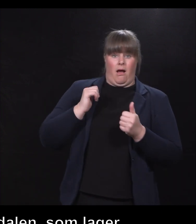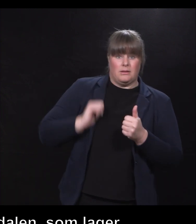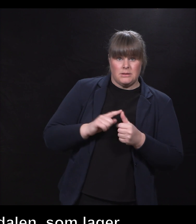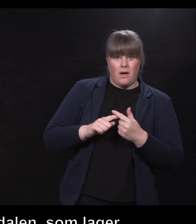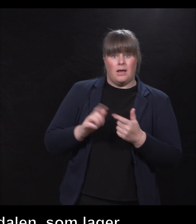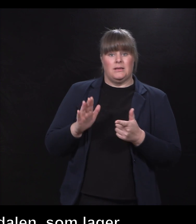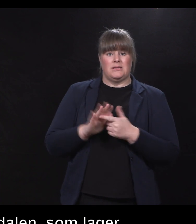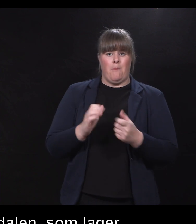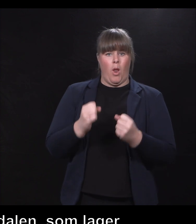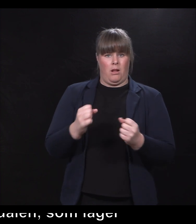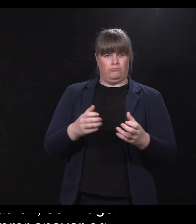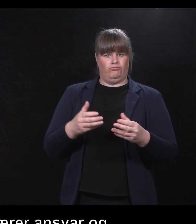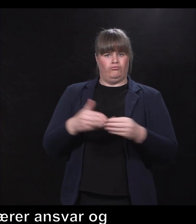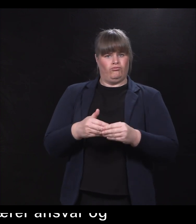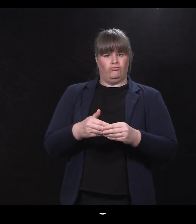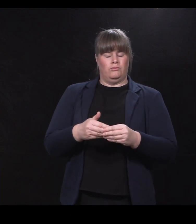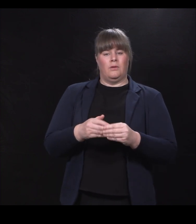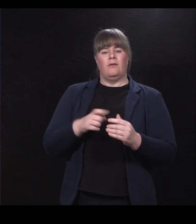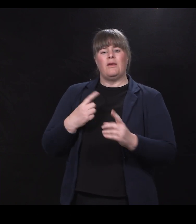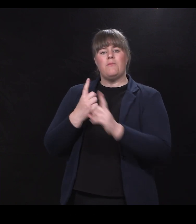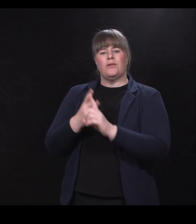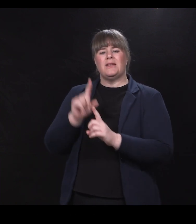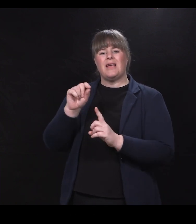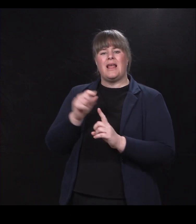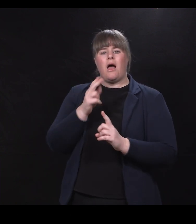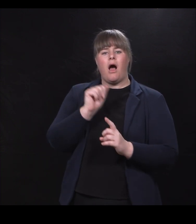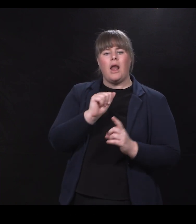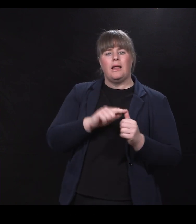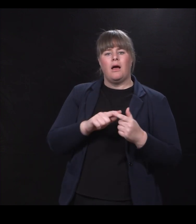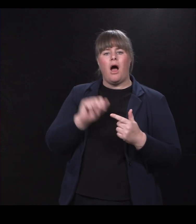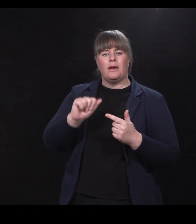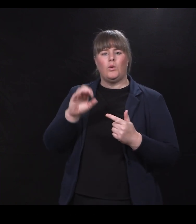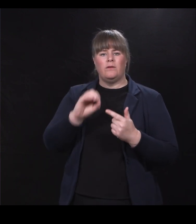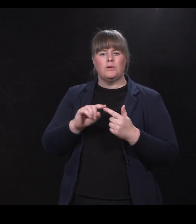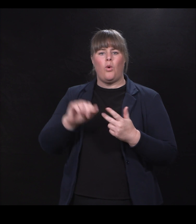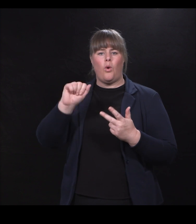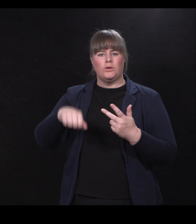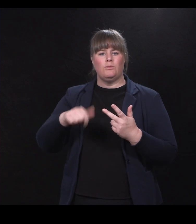Vi skal møte Sahil Ali, Adrian Olavsen og Åsmund Gylder.